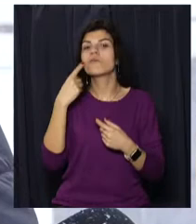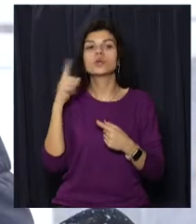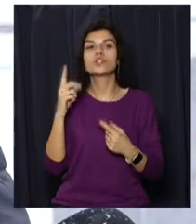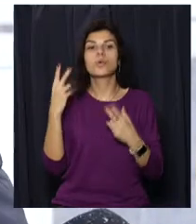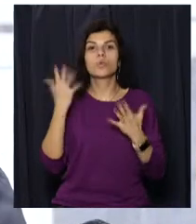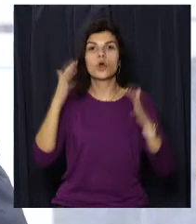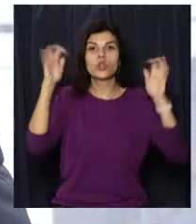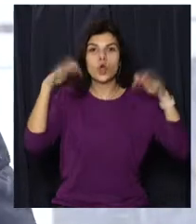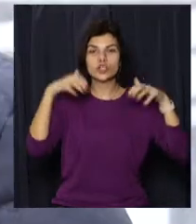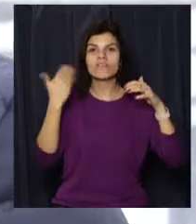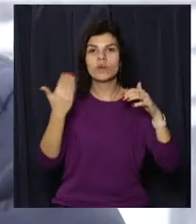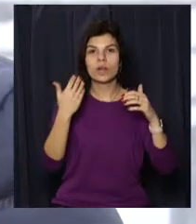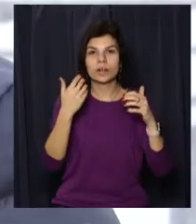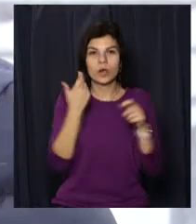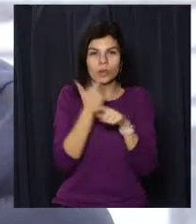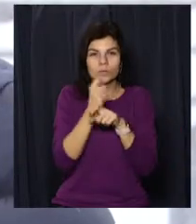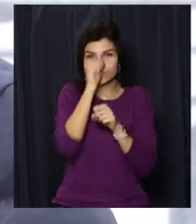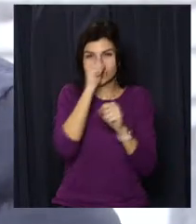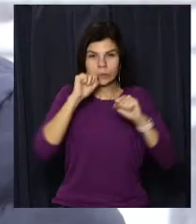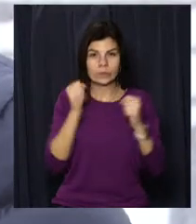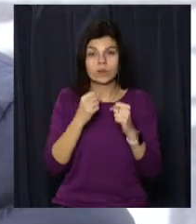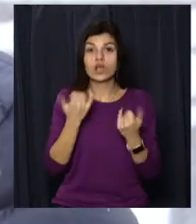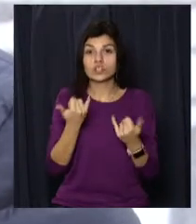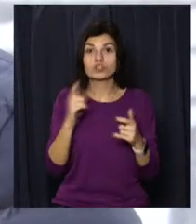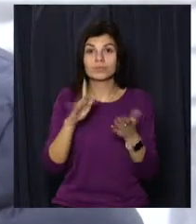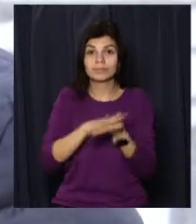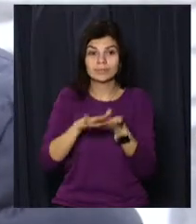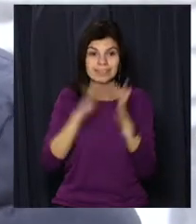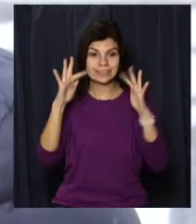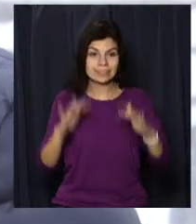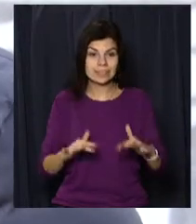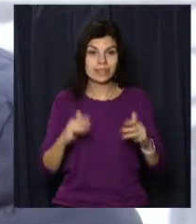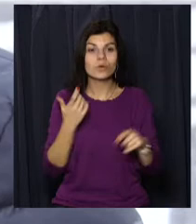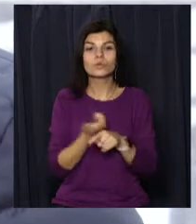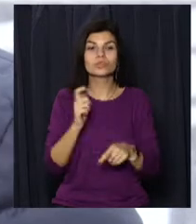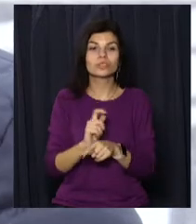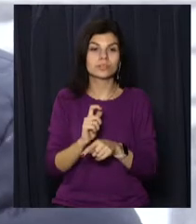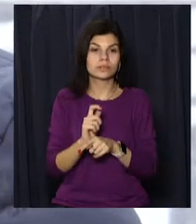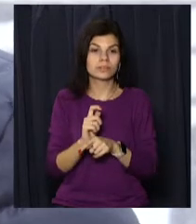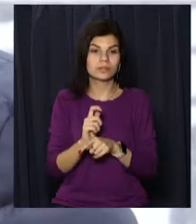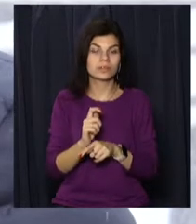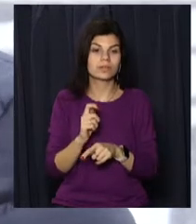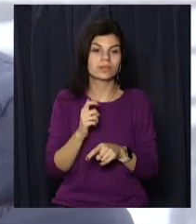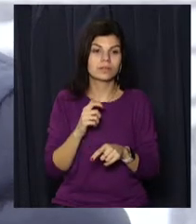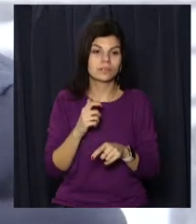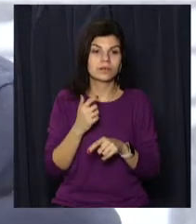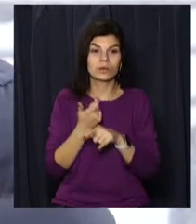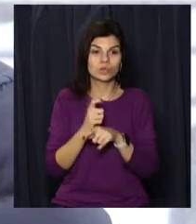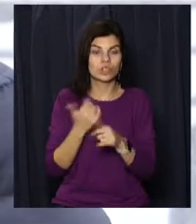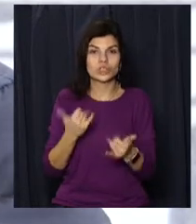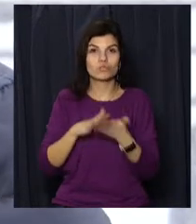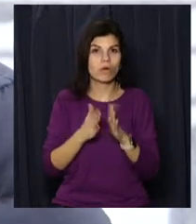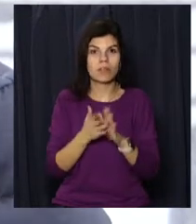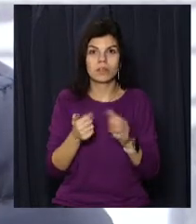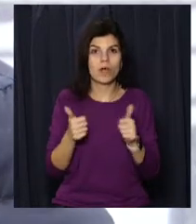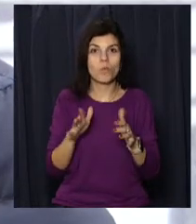ще й крижаний дощ. Для того, щоб виконувати зараз снігоприбиральні роботи, не дуже добра зараз ситуація,